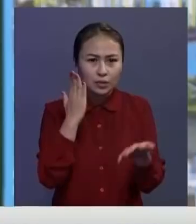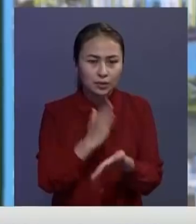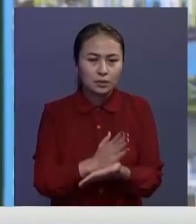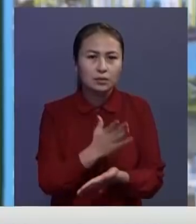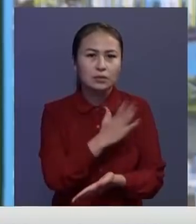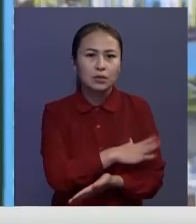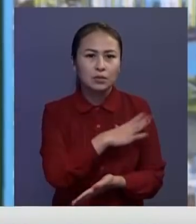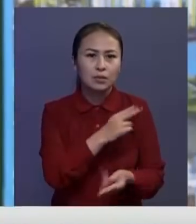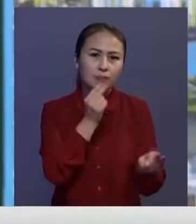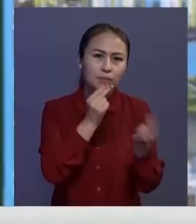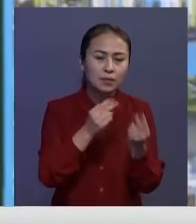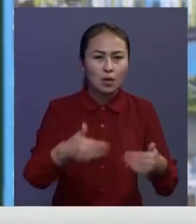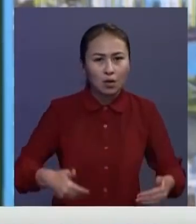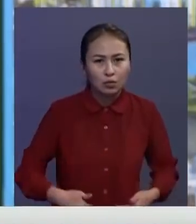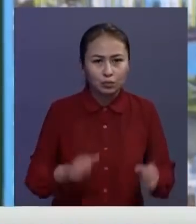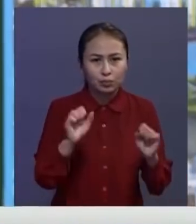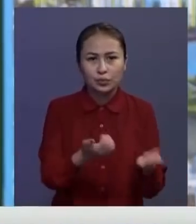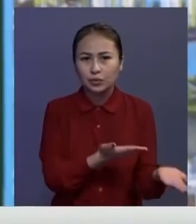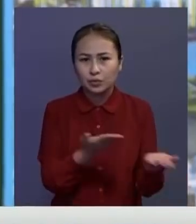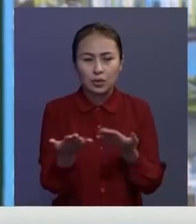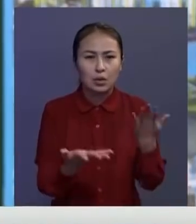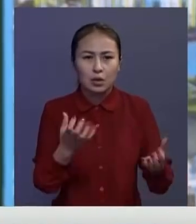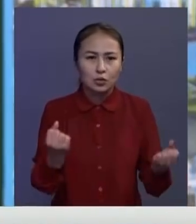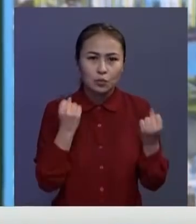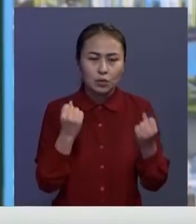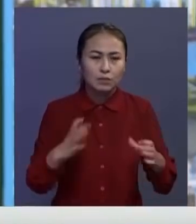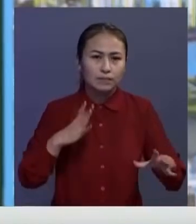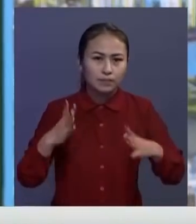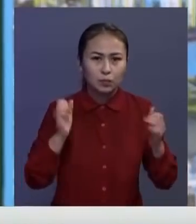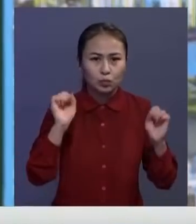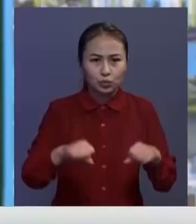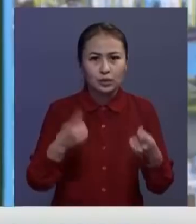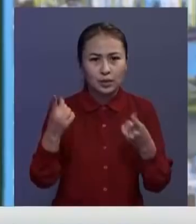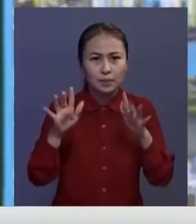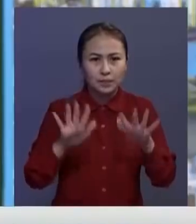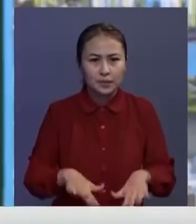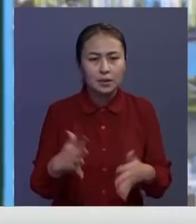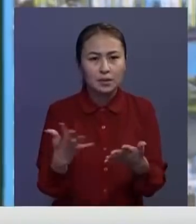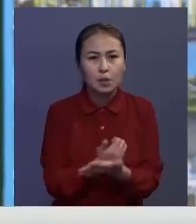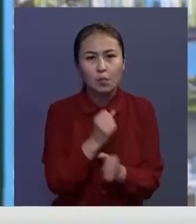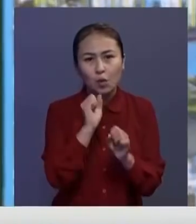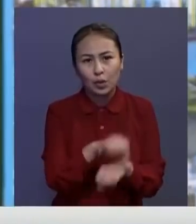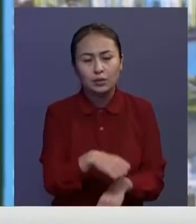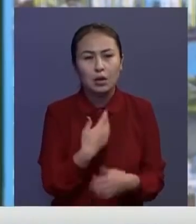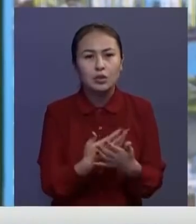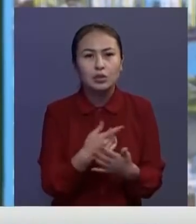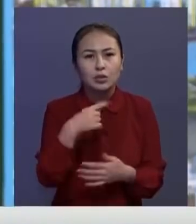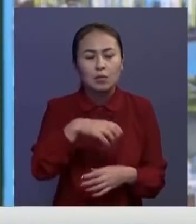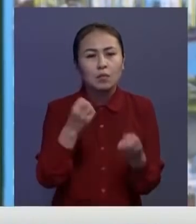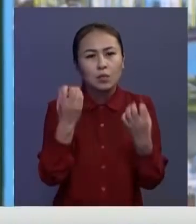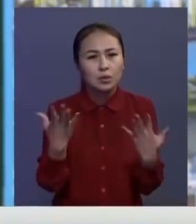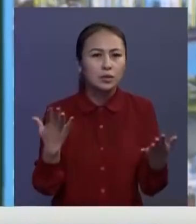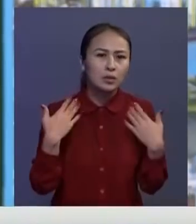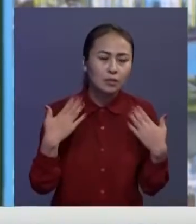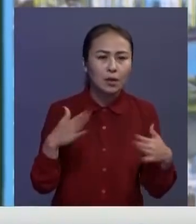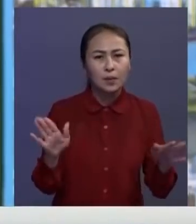Егер тамақтан ғым келсе, не спортпен шоғылдан ғым келсе, сол жерден әқ керекімді табам. Ал ботаникалық баққа адамдар демалы